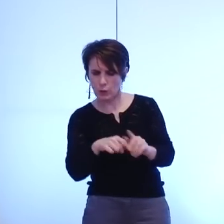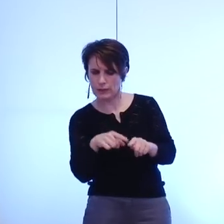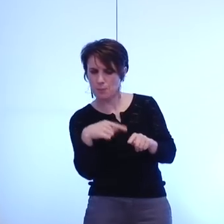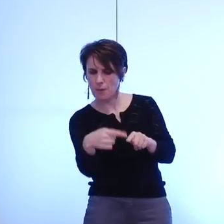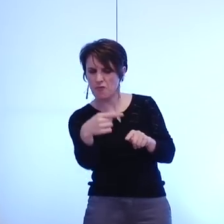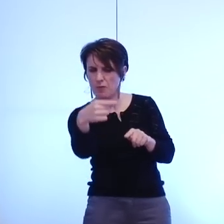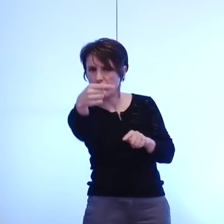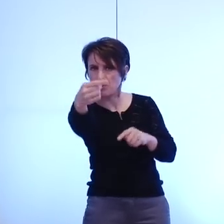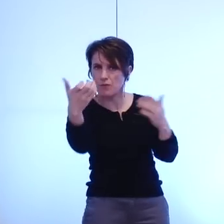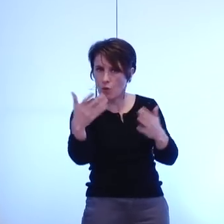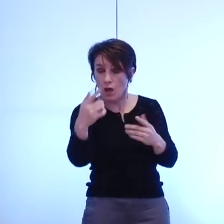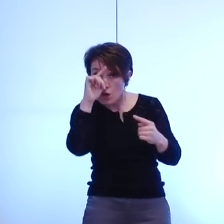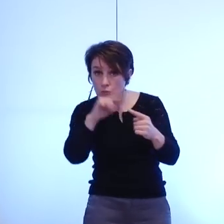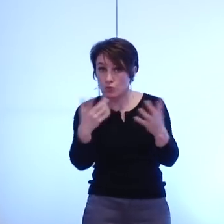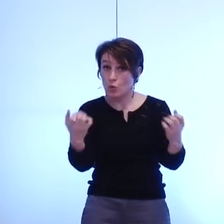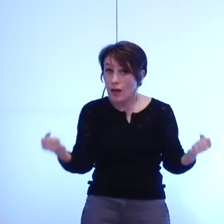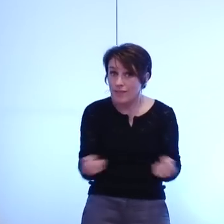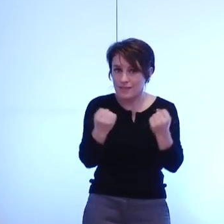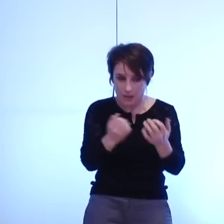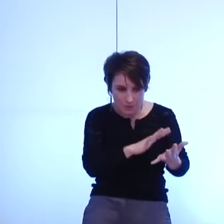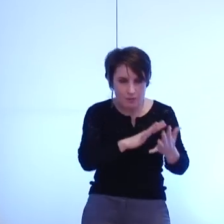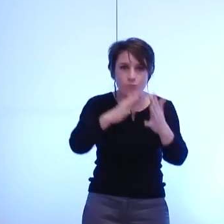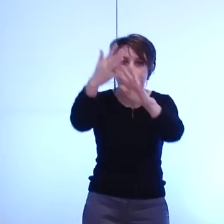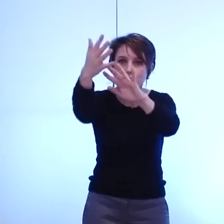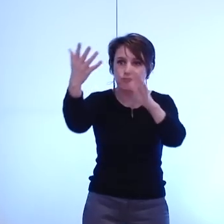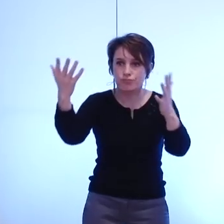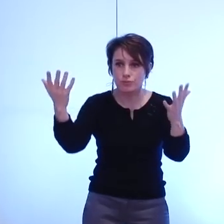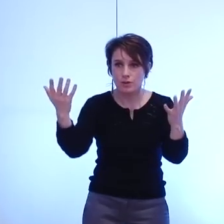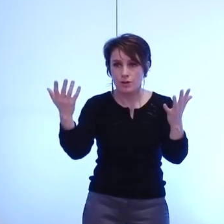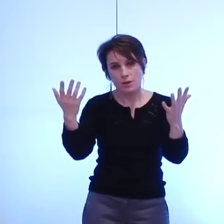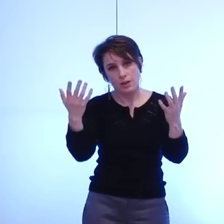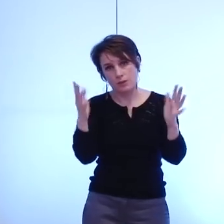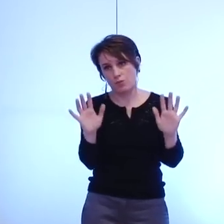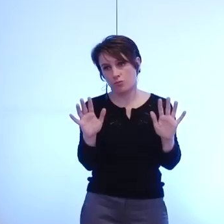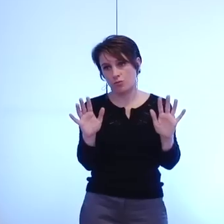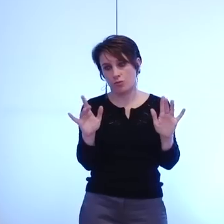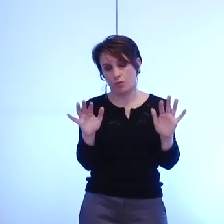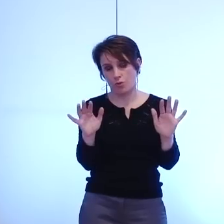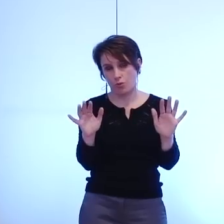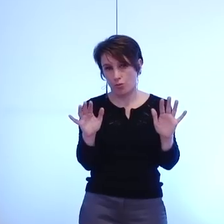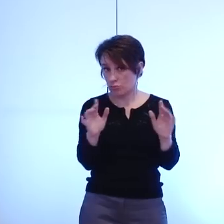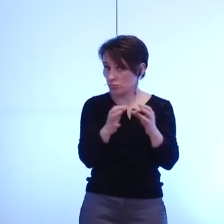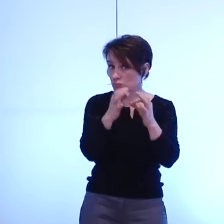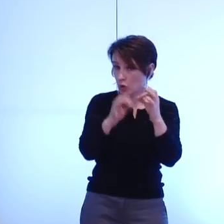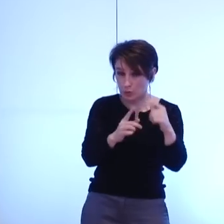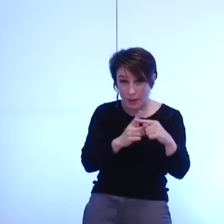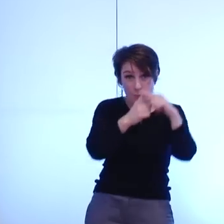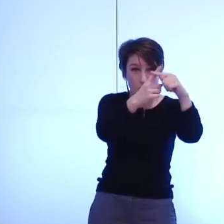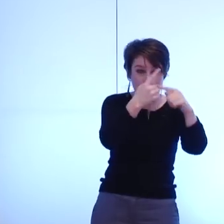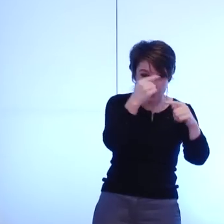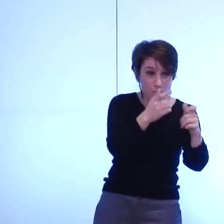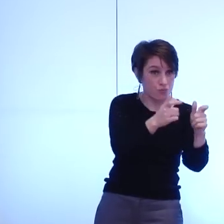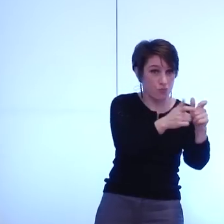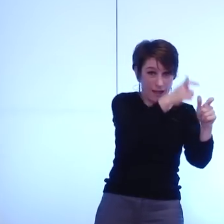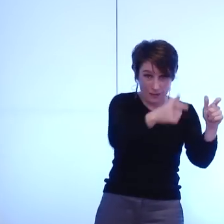développer la dynamique qui est la nôtre et qui bénéficie aussi bien à l'industrie qu'à l